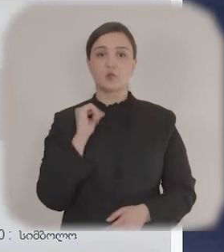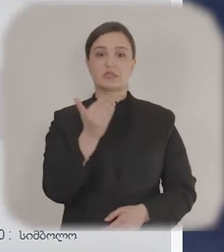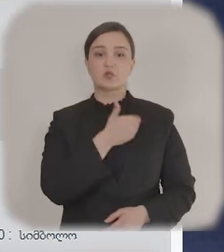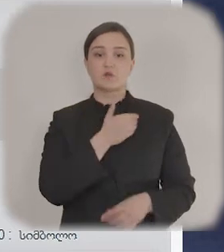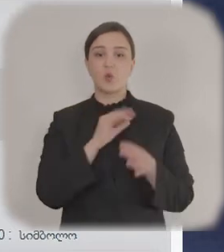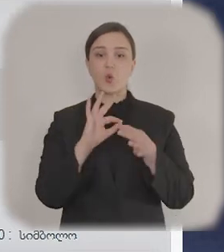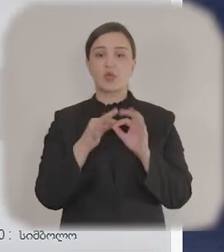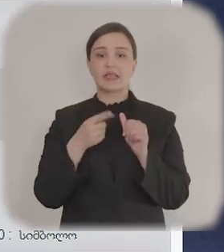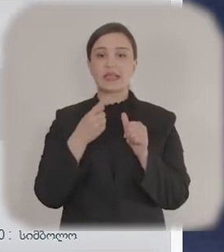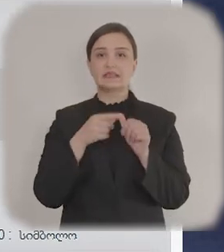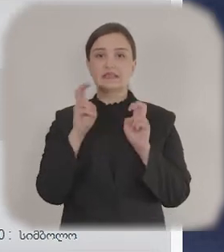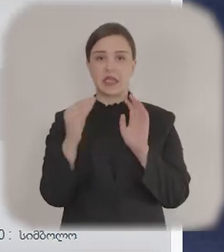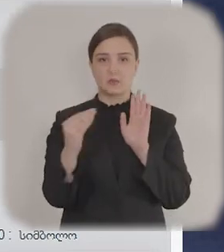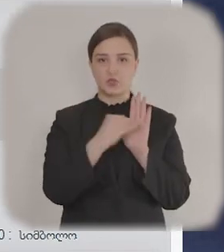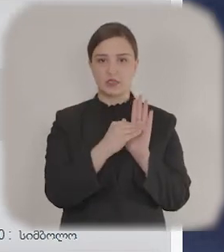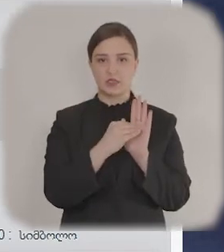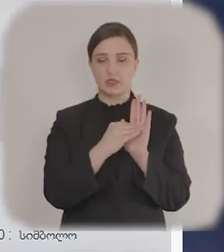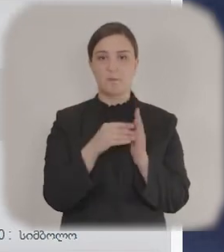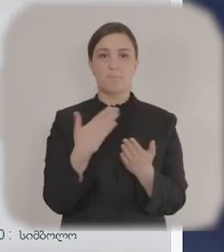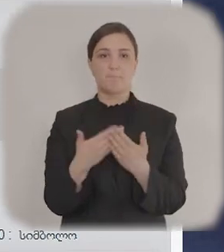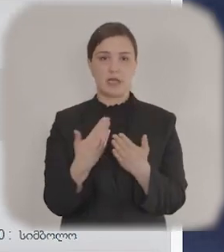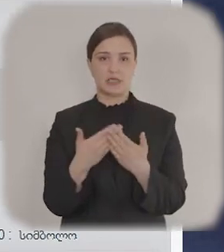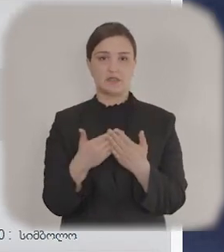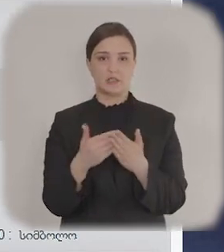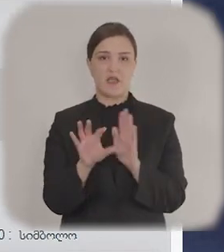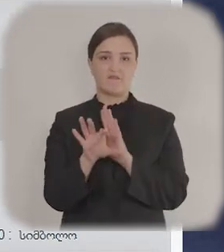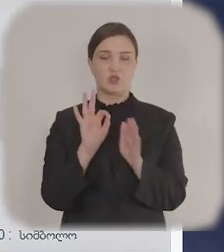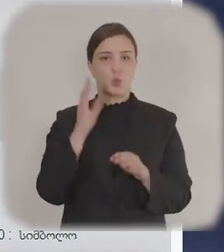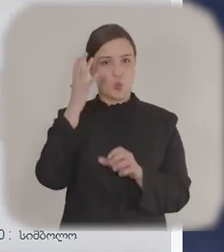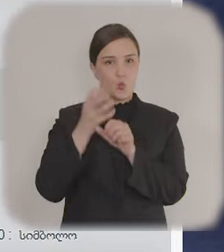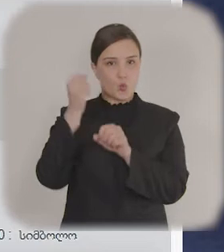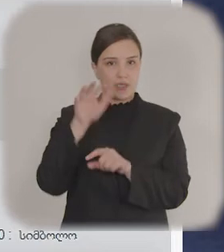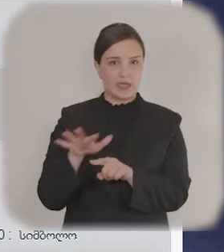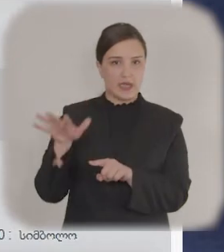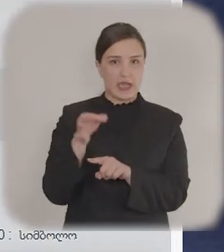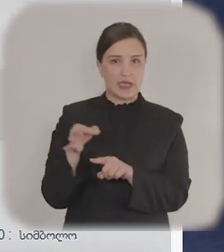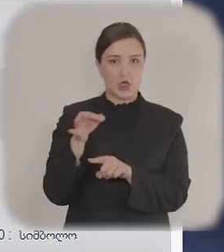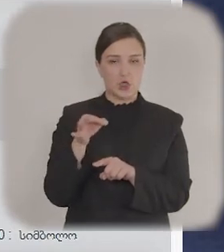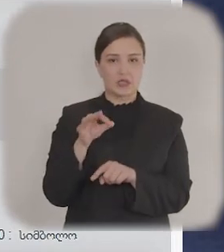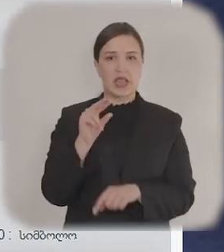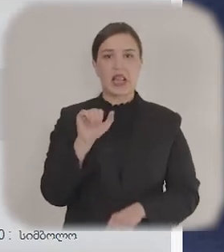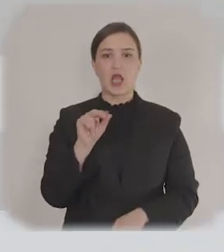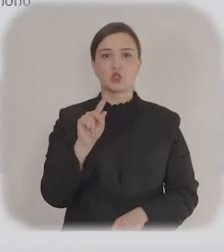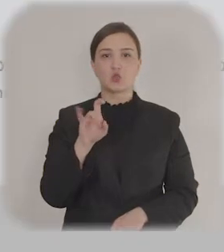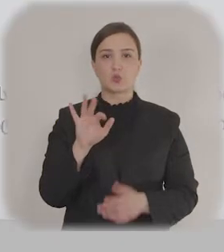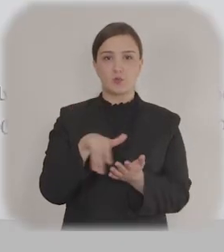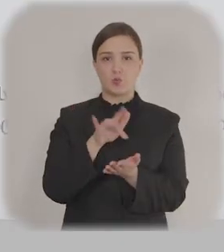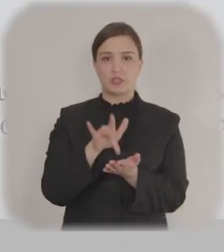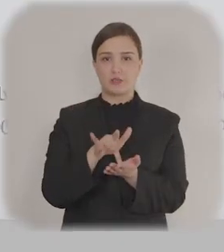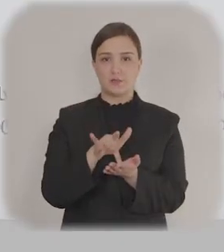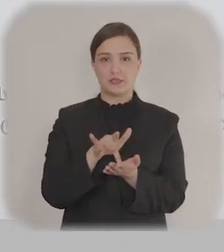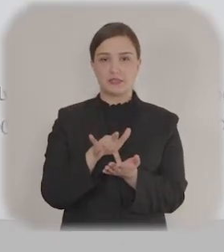üçün, Qurya bölgəsinin Lançuti bələdiyyəsini seçək. Statusla kəndi və qəsəbədə Zemus şuxutini yazıq.